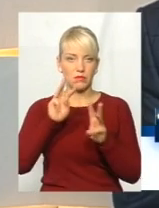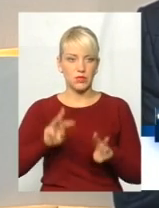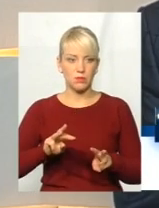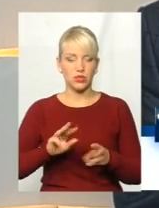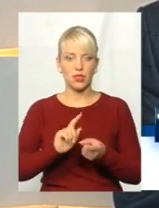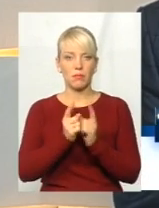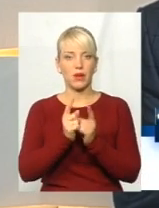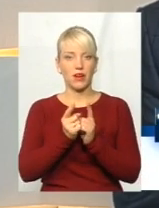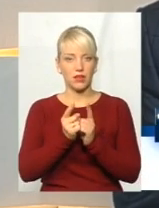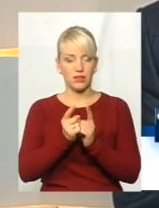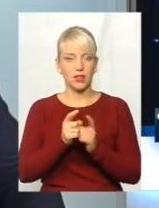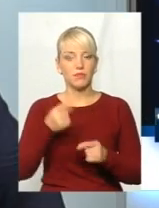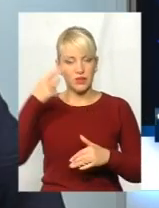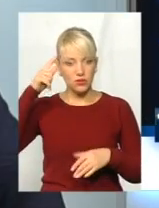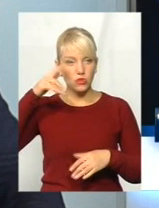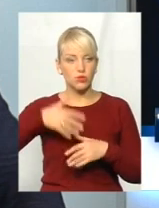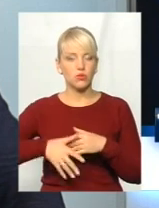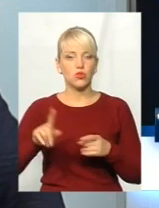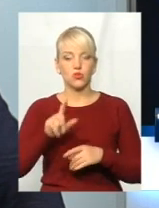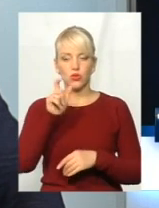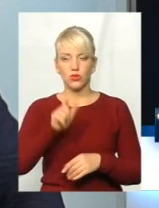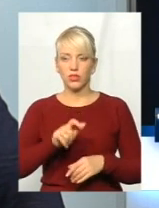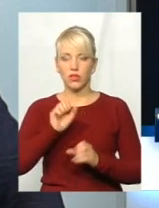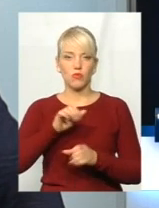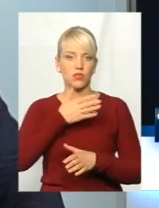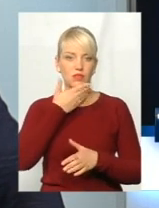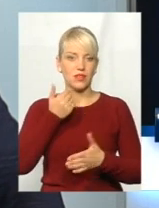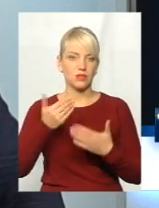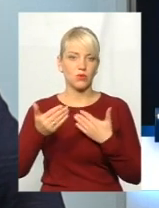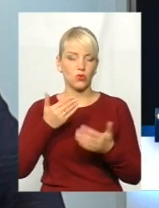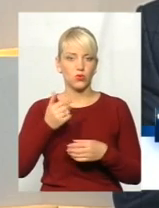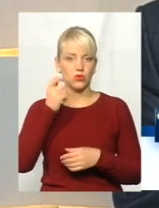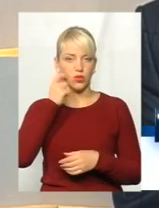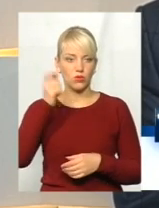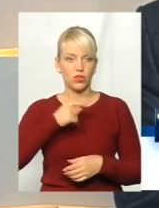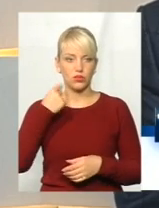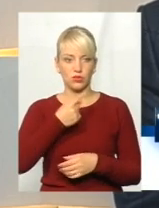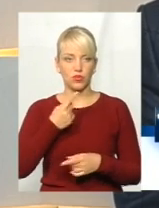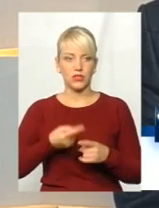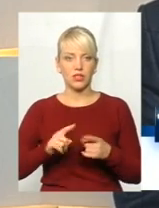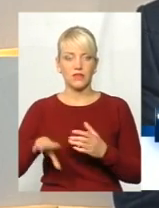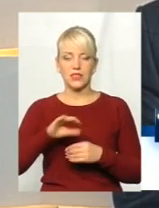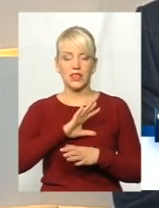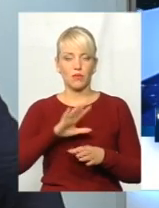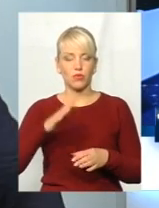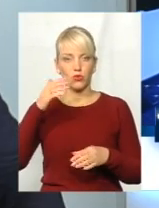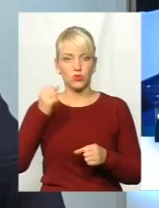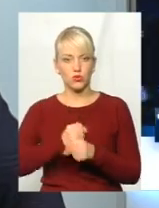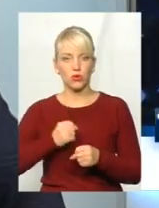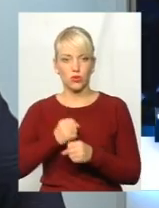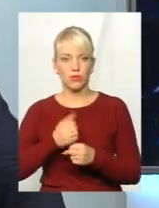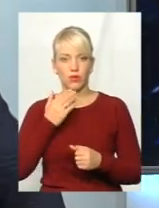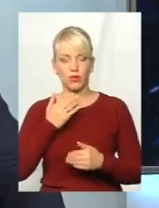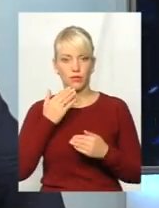переклад? Розуміючи, що, може, людина не спілкується українською, це все не було зроблено. Тобто, на вашу думку,